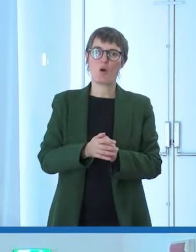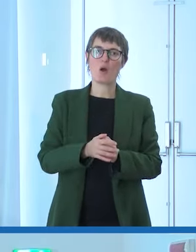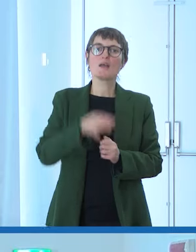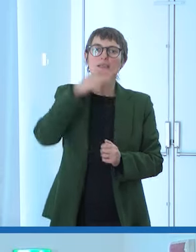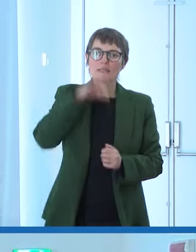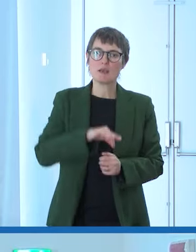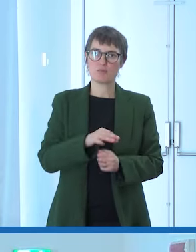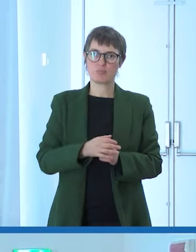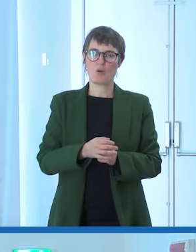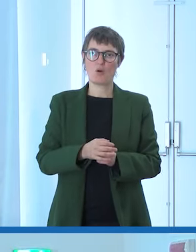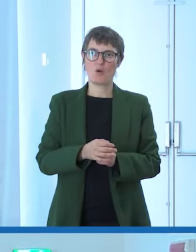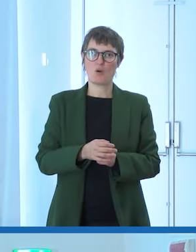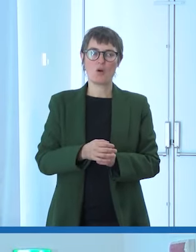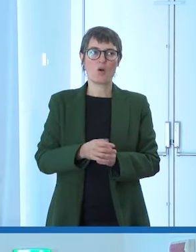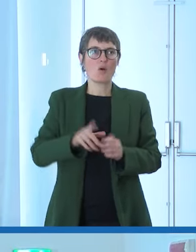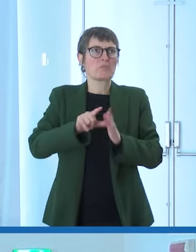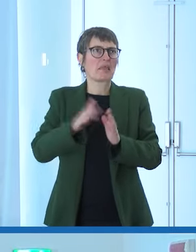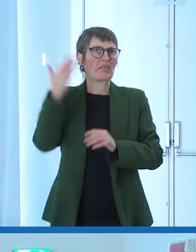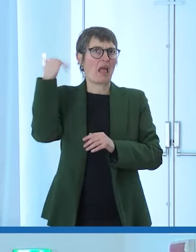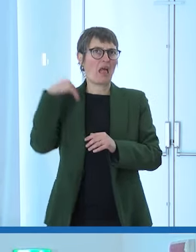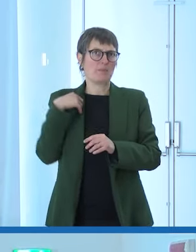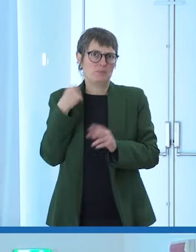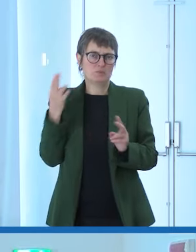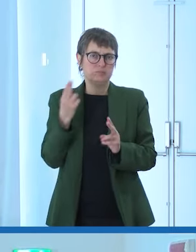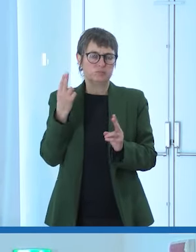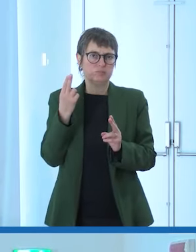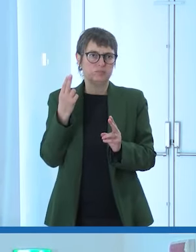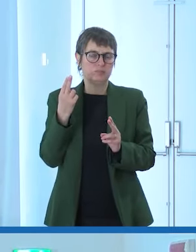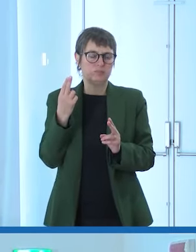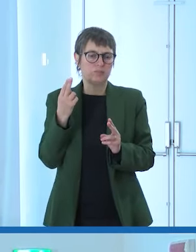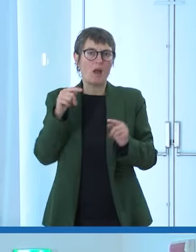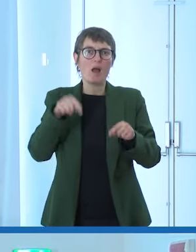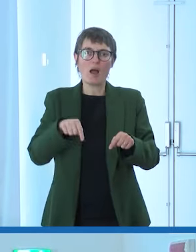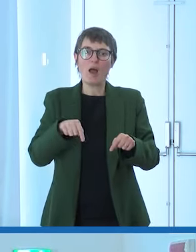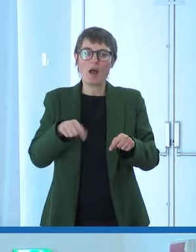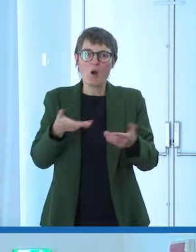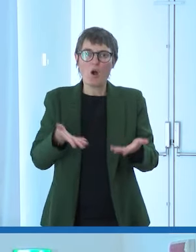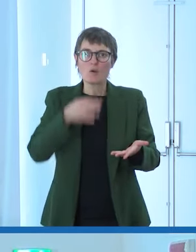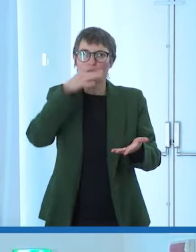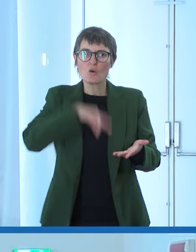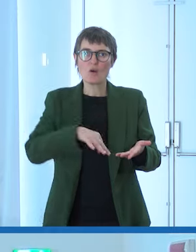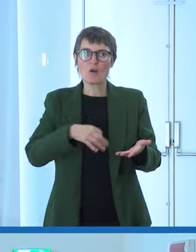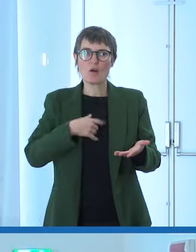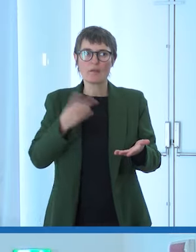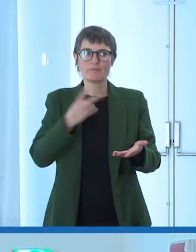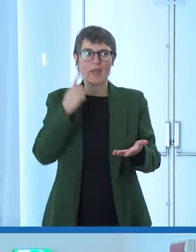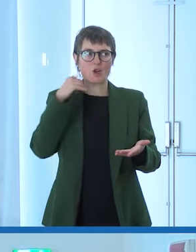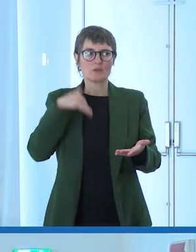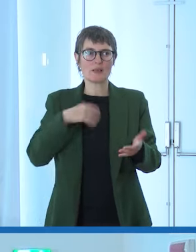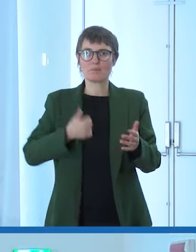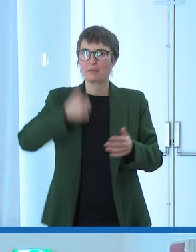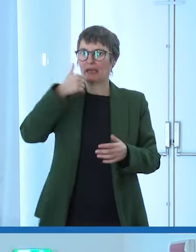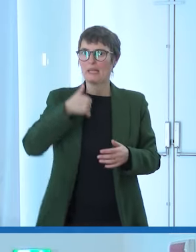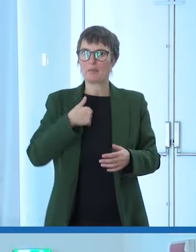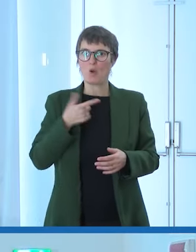tempo fa era inconcepibile tant'è che sapevo che ero il primo perché non vedevo precedenti a fare ripeto l